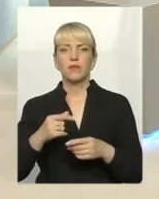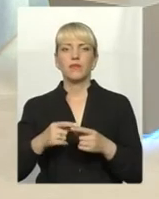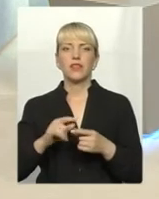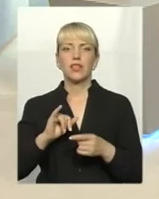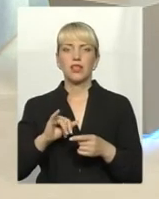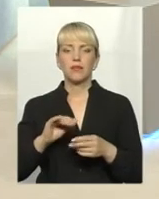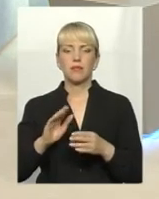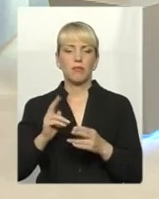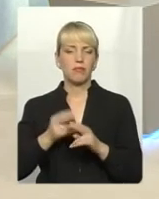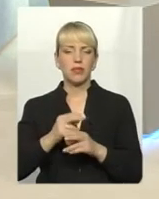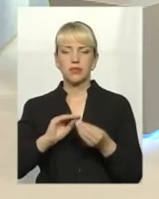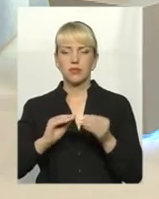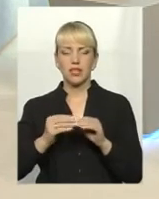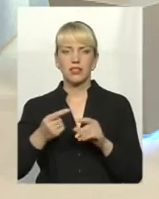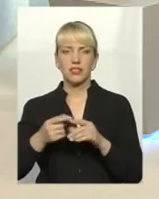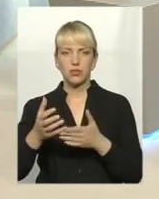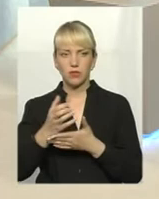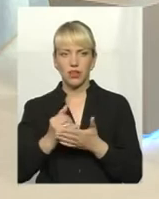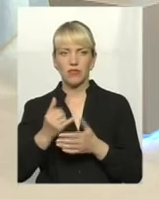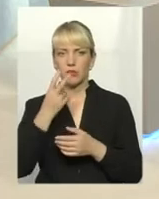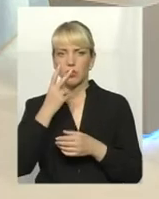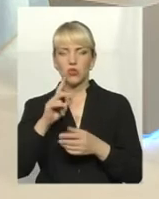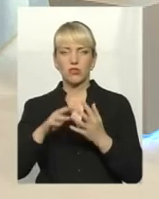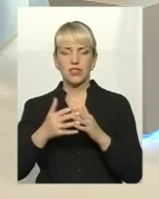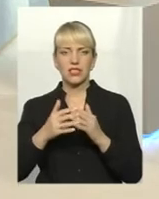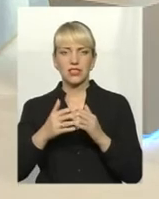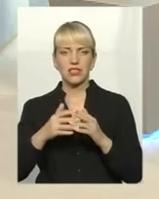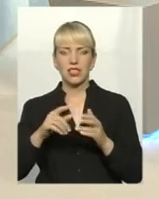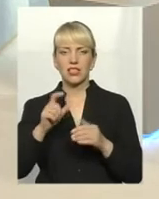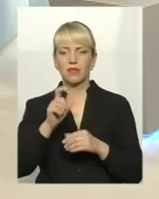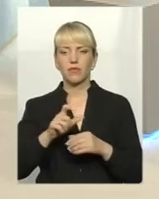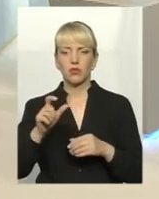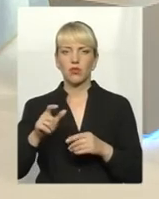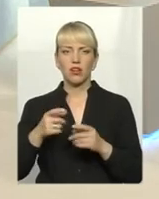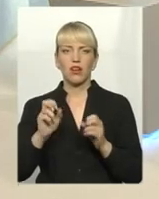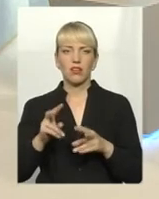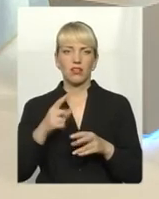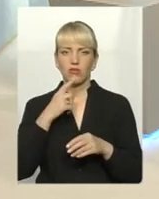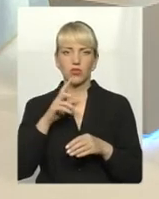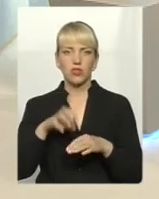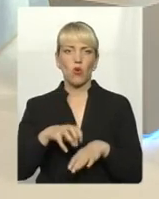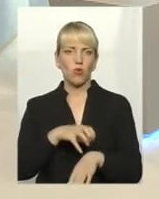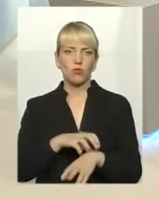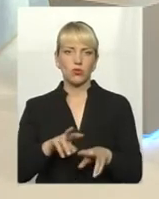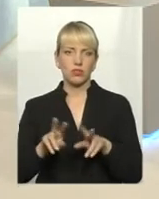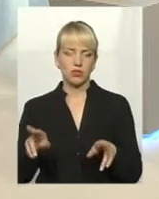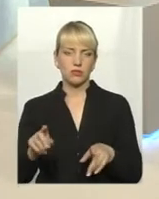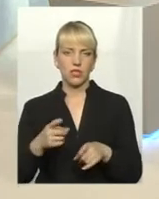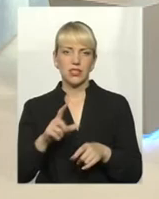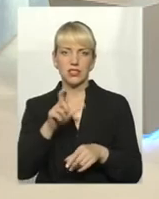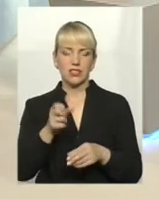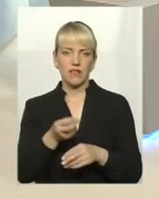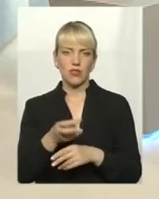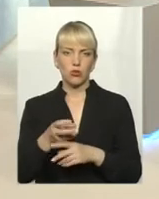оплата збирається, то вибачте, що в нас в сільській місцевості поки що такий хумнізм у сфері положення з відходами, тому що